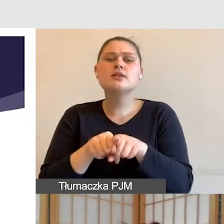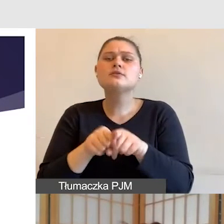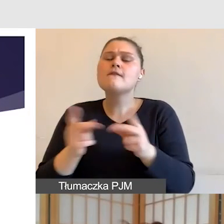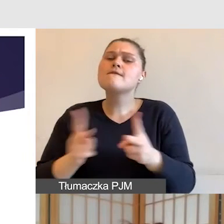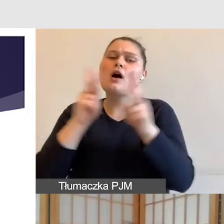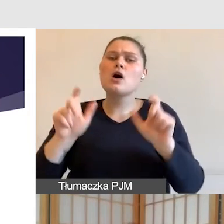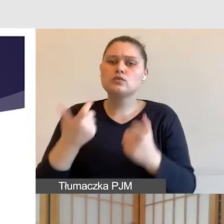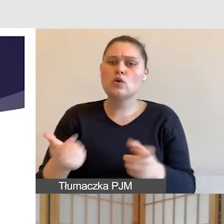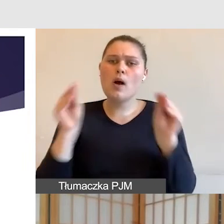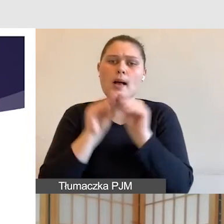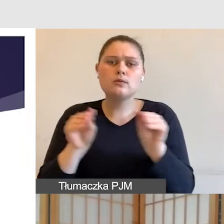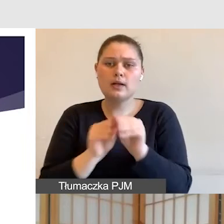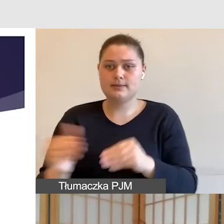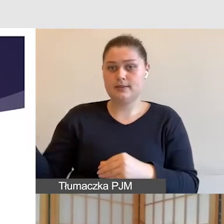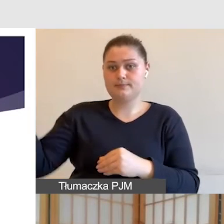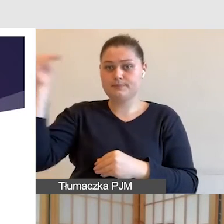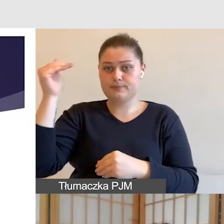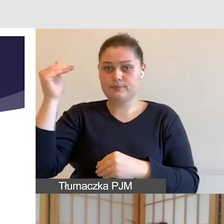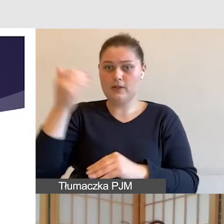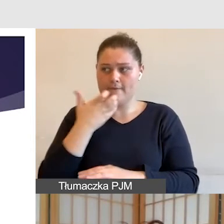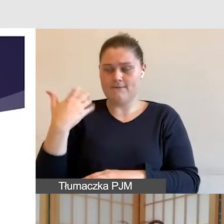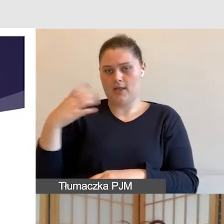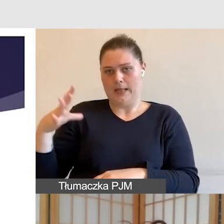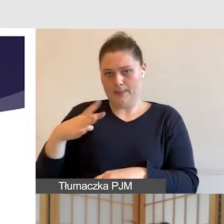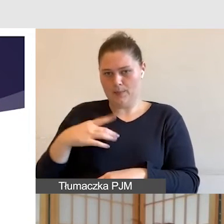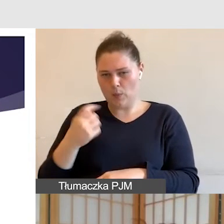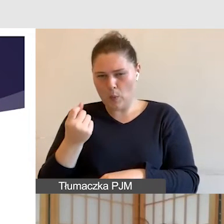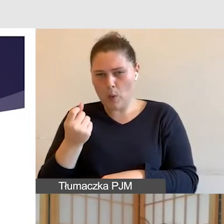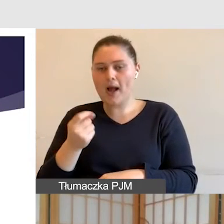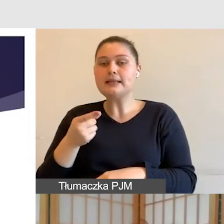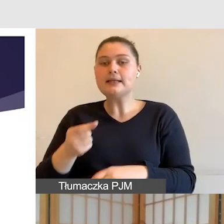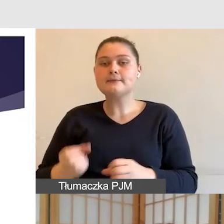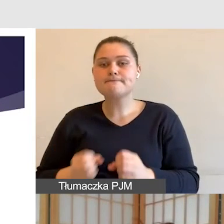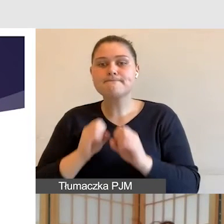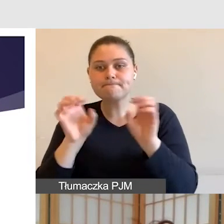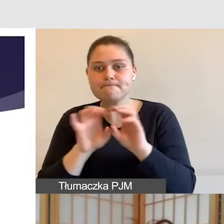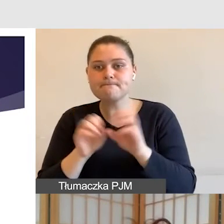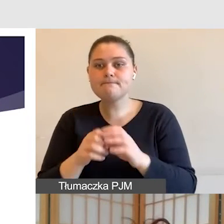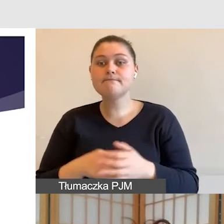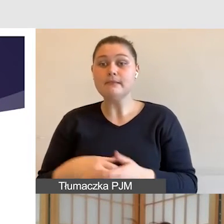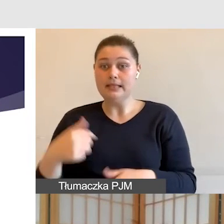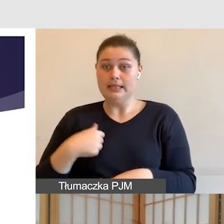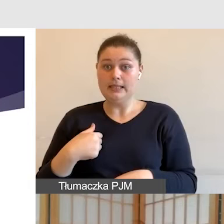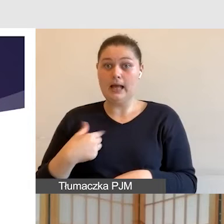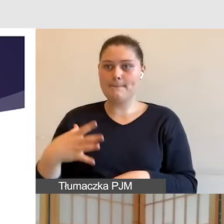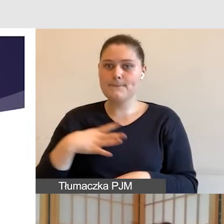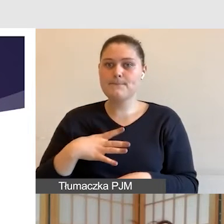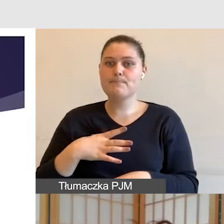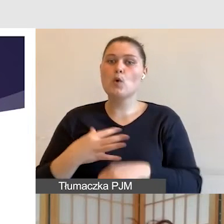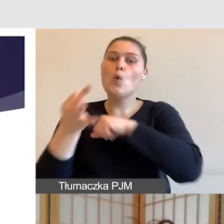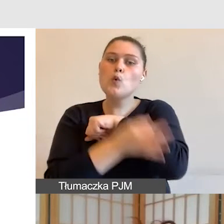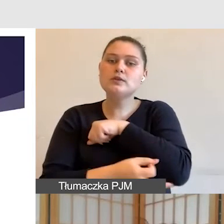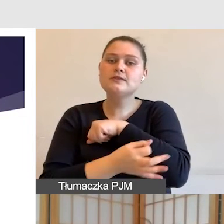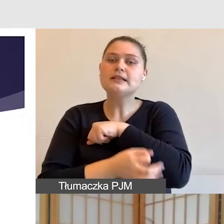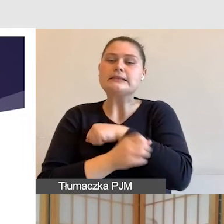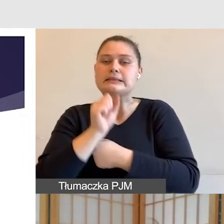wcześniej prezentacji, ponieważ niejednokrotnie organizowałam wykłady na uniwersytetach trzeciego wieku czy tak jak